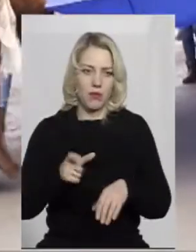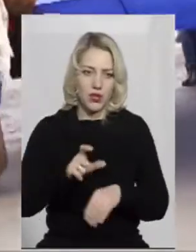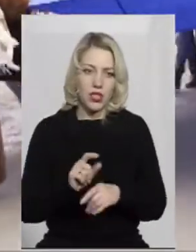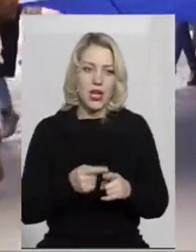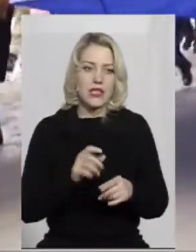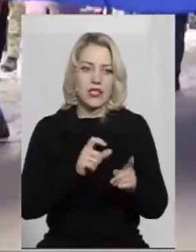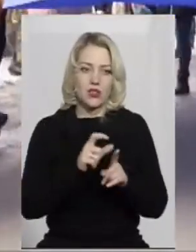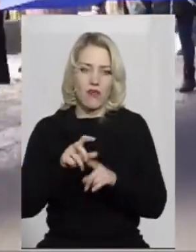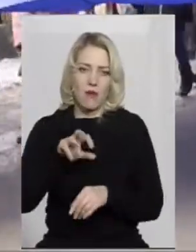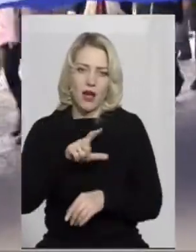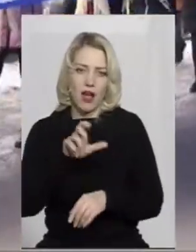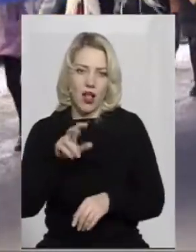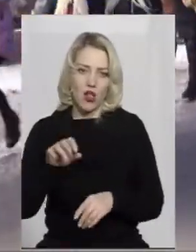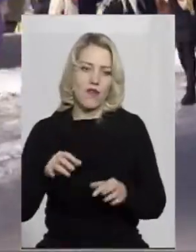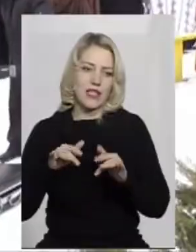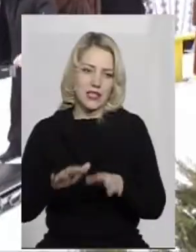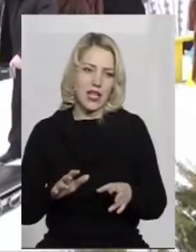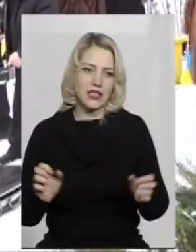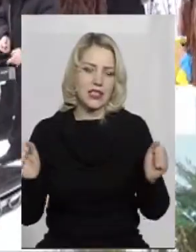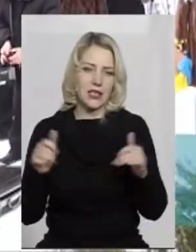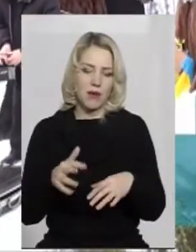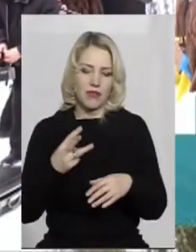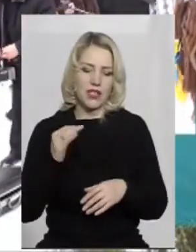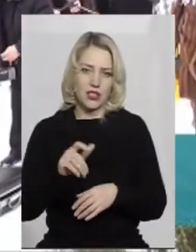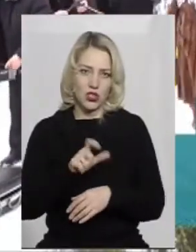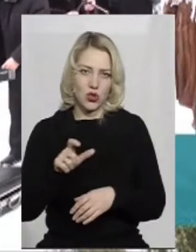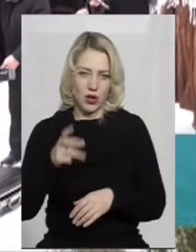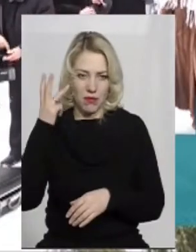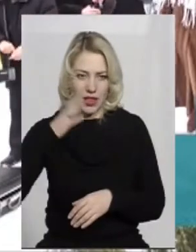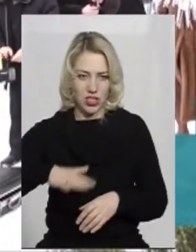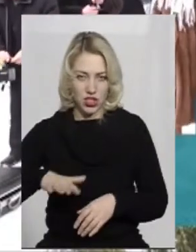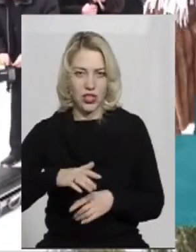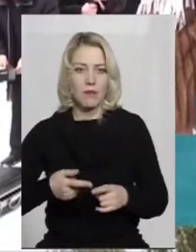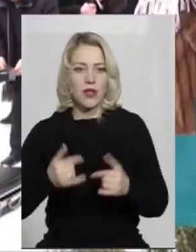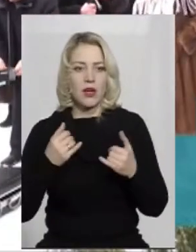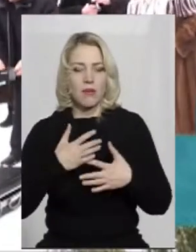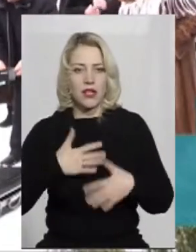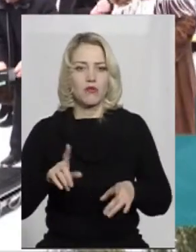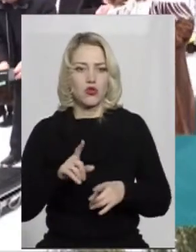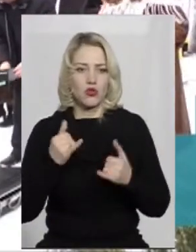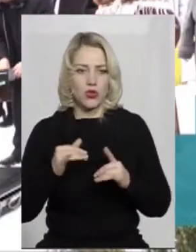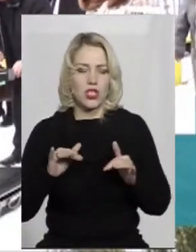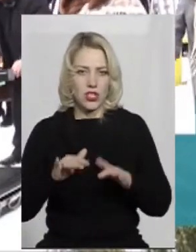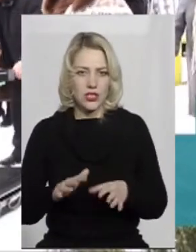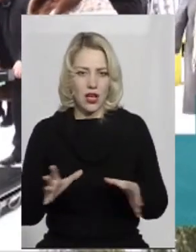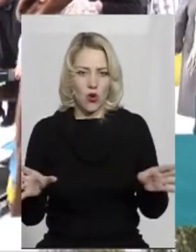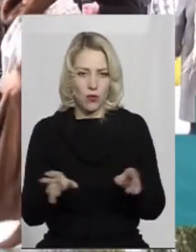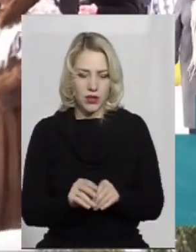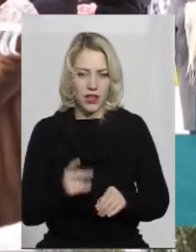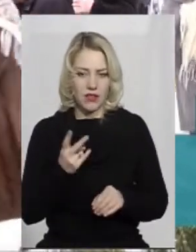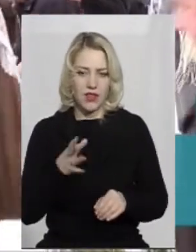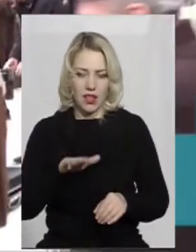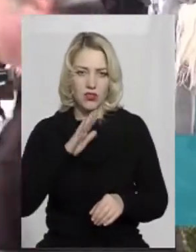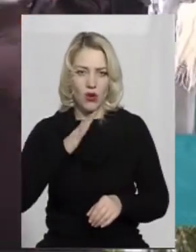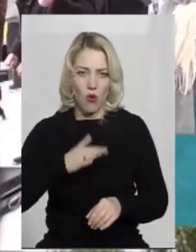Михайлової, захід зібрав три тисячі жителів Хмельниччини. Дуже приємно, що сьогоднішній захід об'єднав дві наших області, Тернопільську і